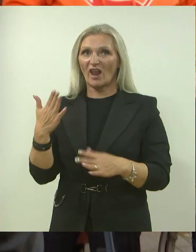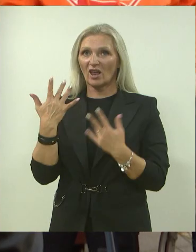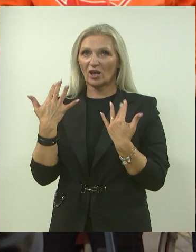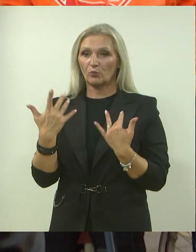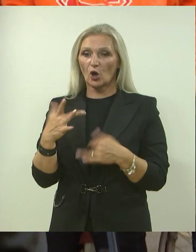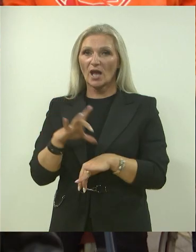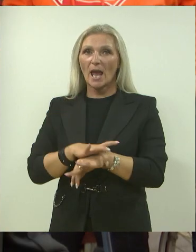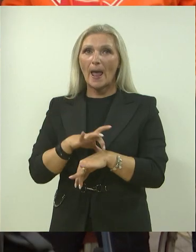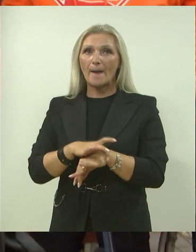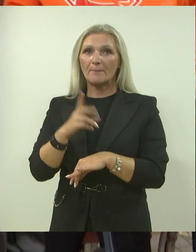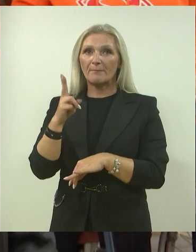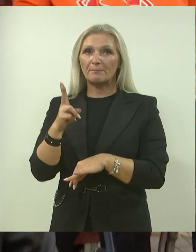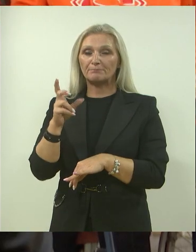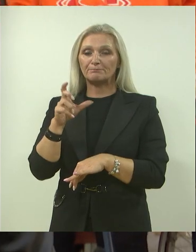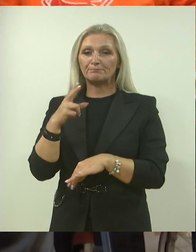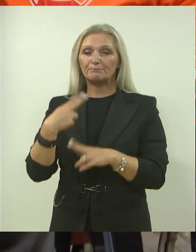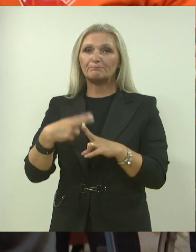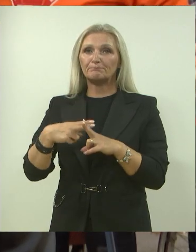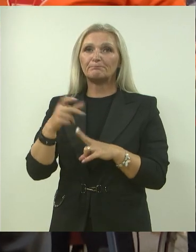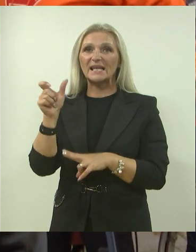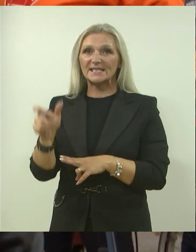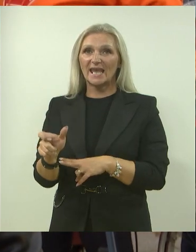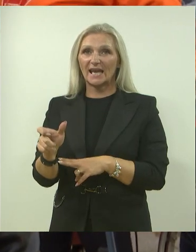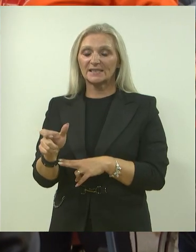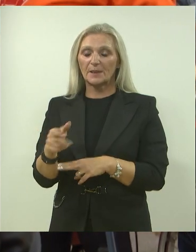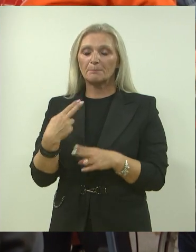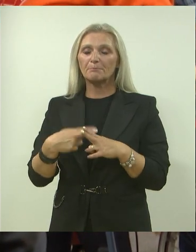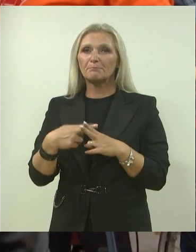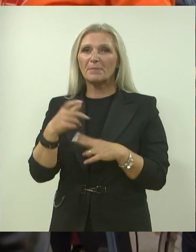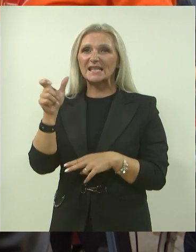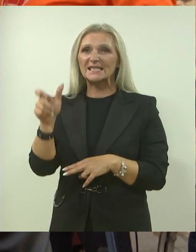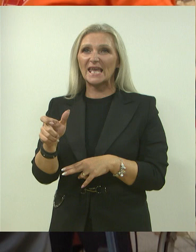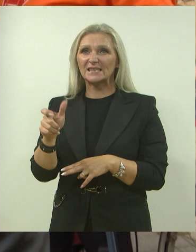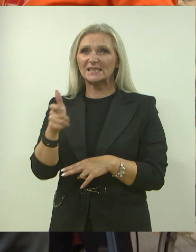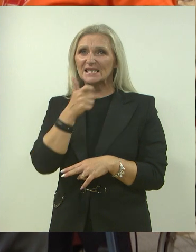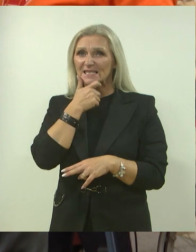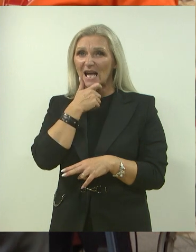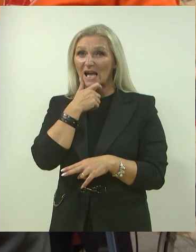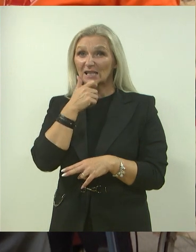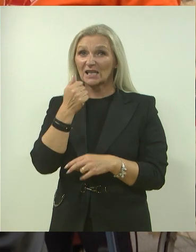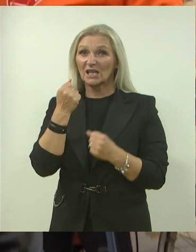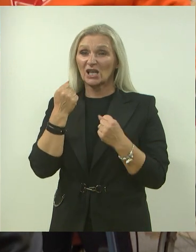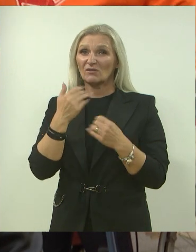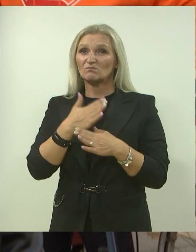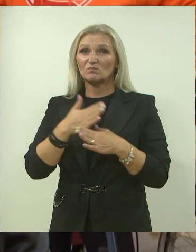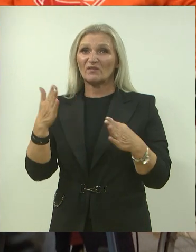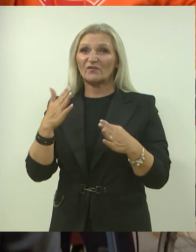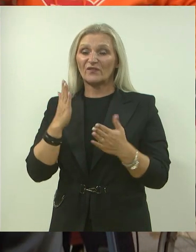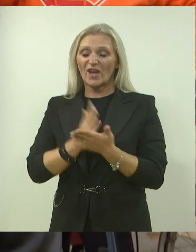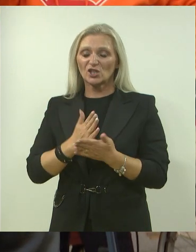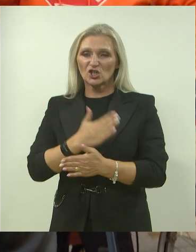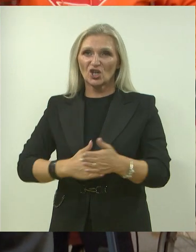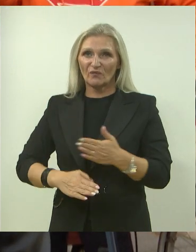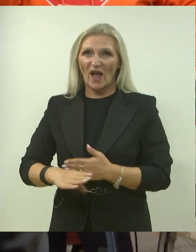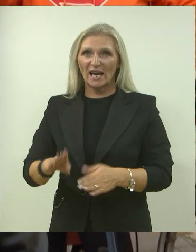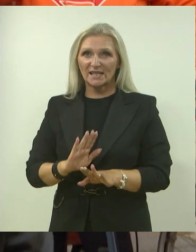pacijenata. Ove pacijente starije životne dobi su, nažalost, i značajnijeg invaliditeta, jer do prije